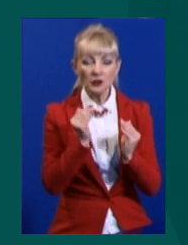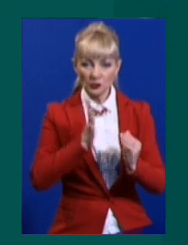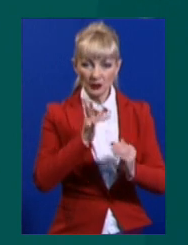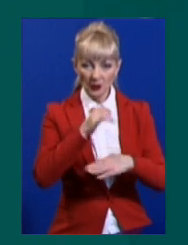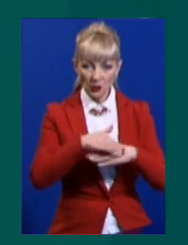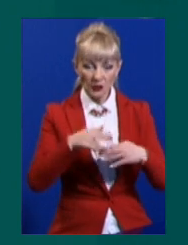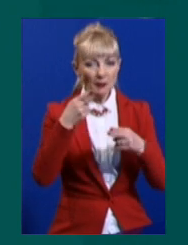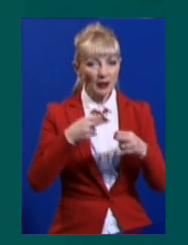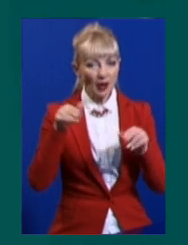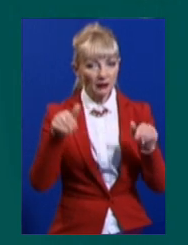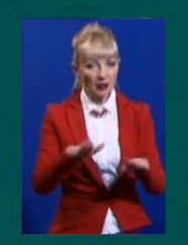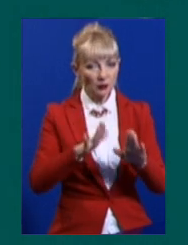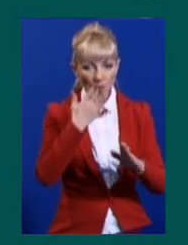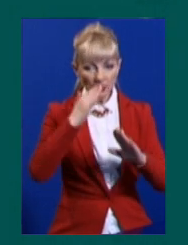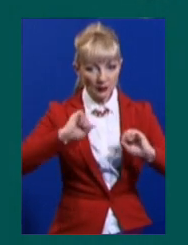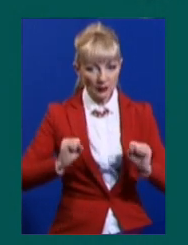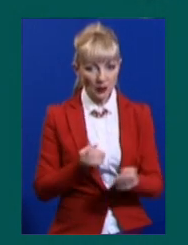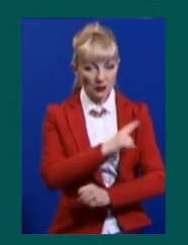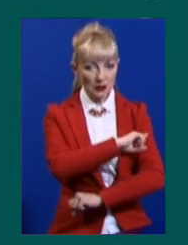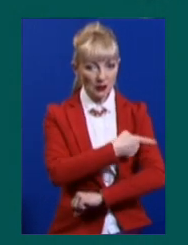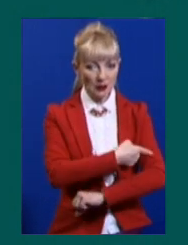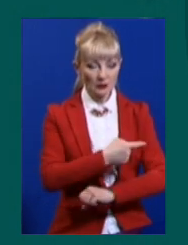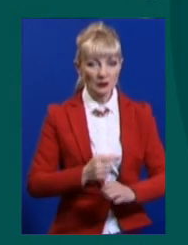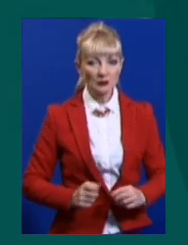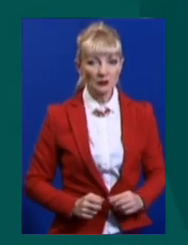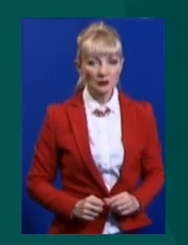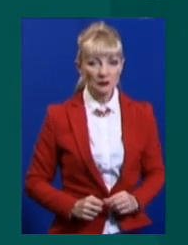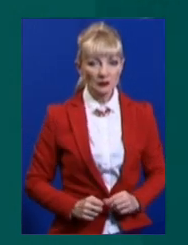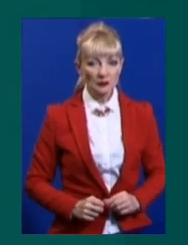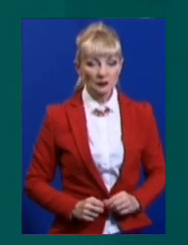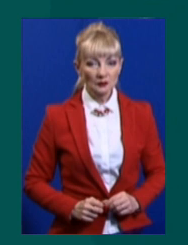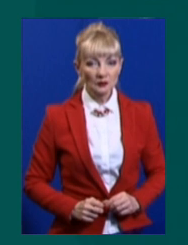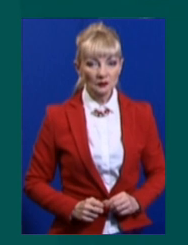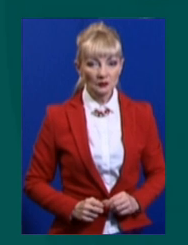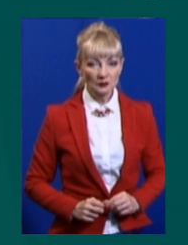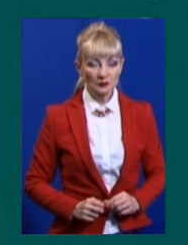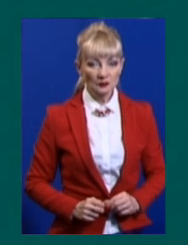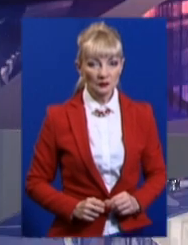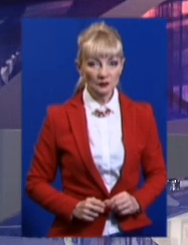торкатися металу при сильному морозі. Світлана Стеценко та Михайло Воронков, новини ЮАХ Харків.